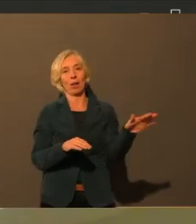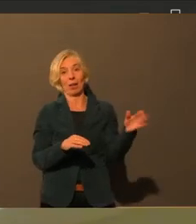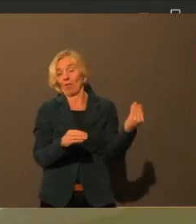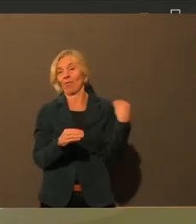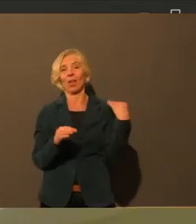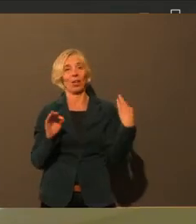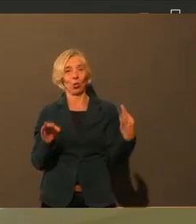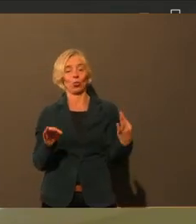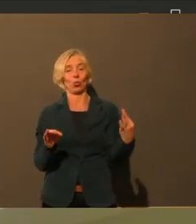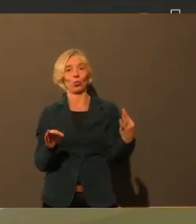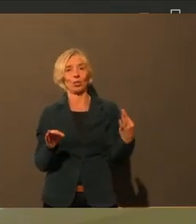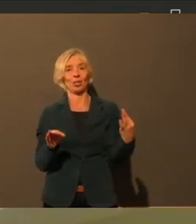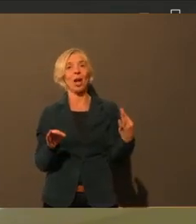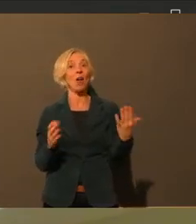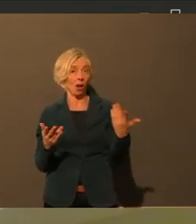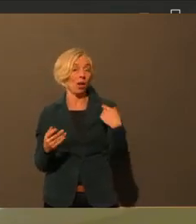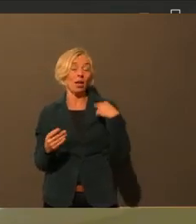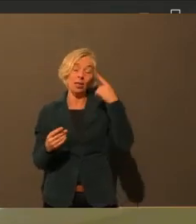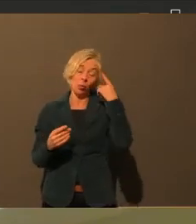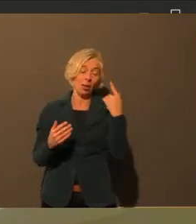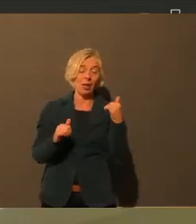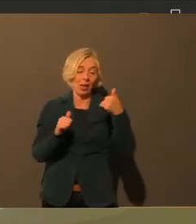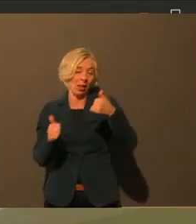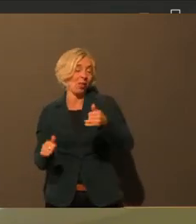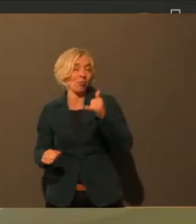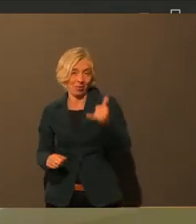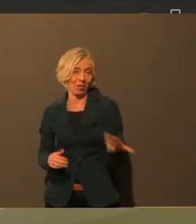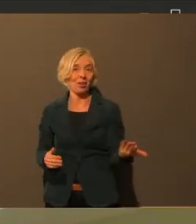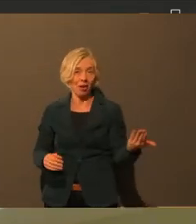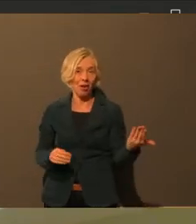auch, glaube ich, was bringt. Sonst würden wir es ja nicht machen.